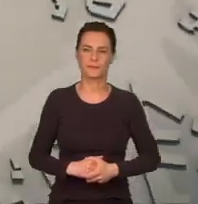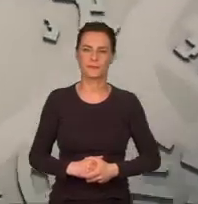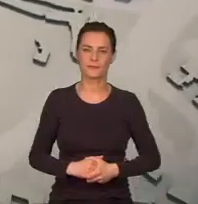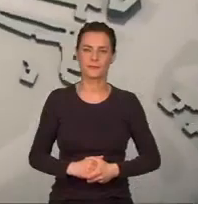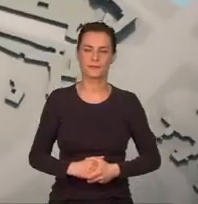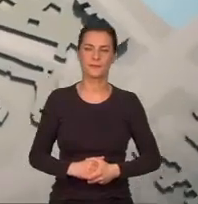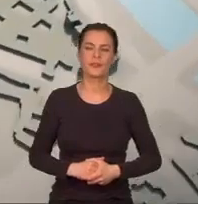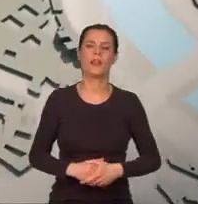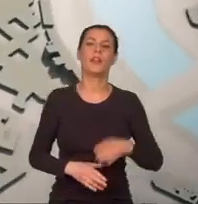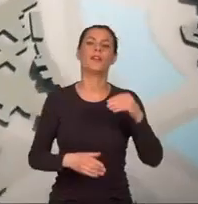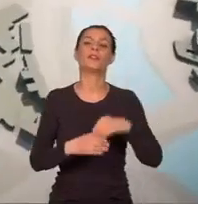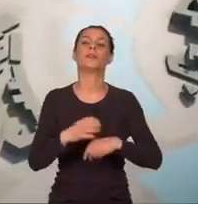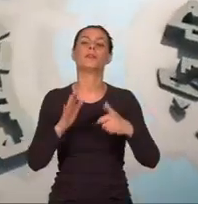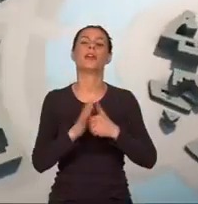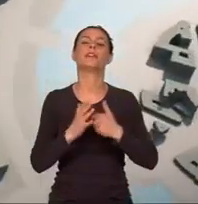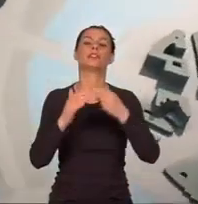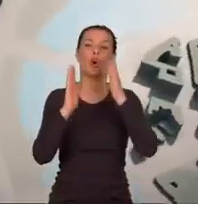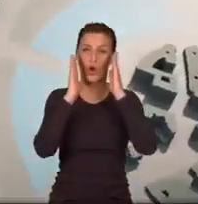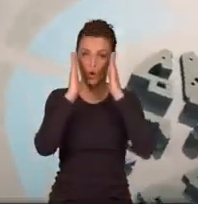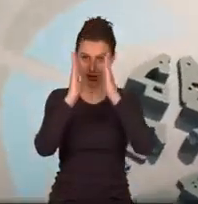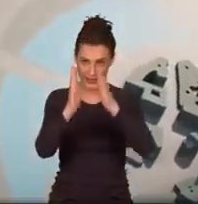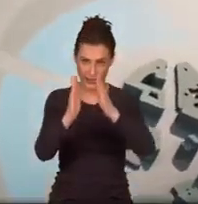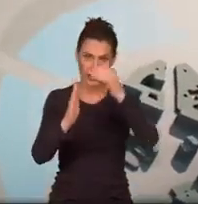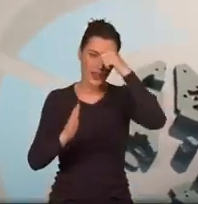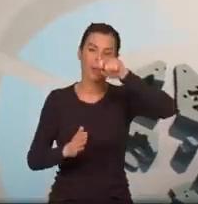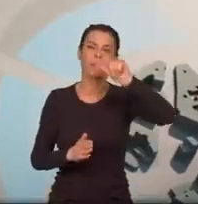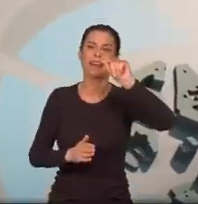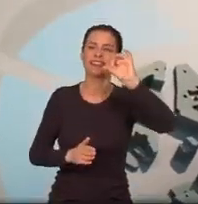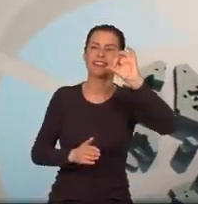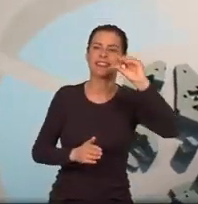800-metrowy korytarz nazywa się Passetto di Borgo.